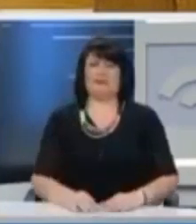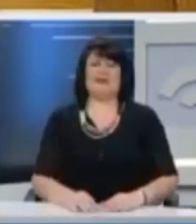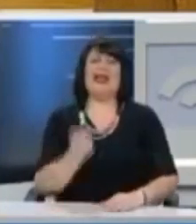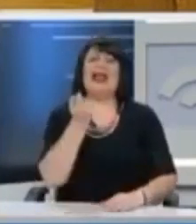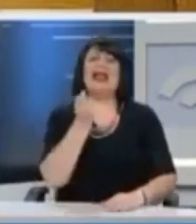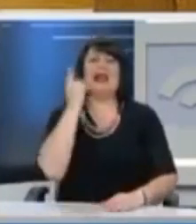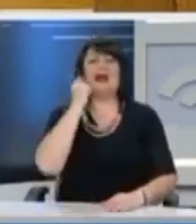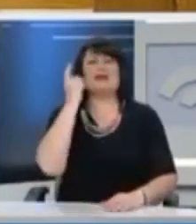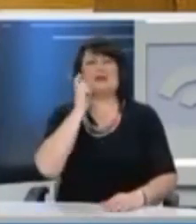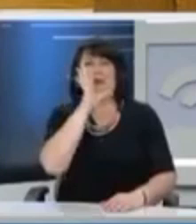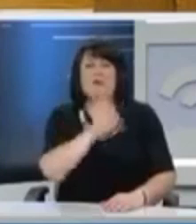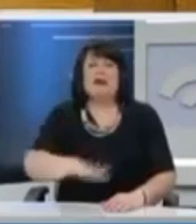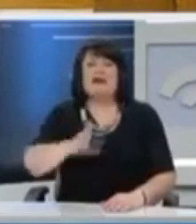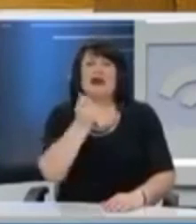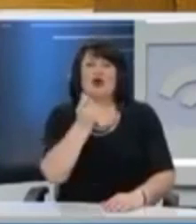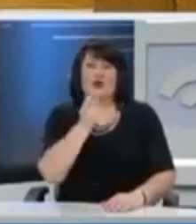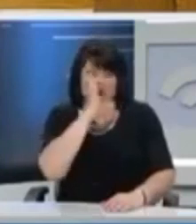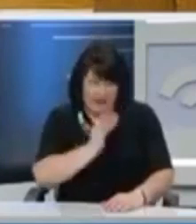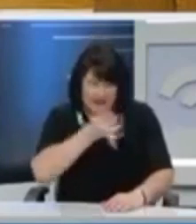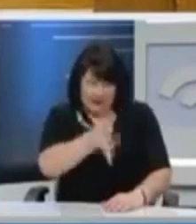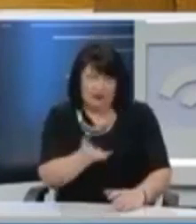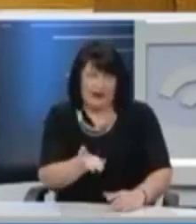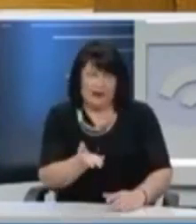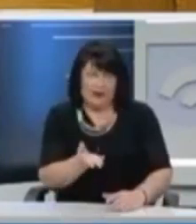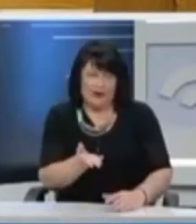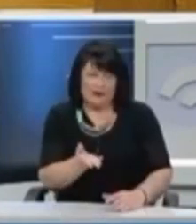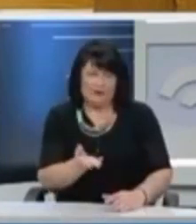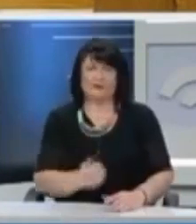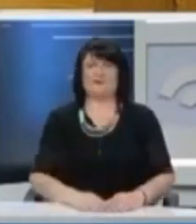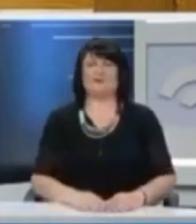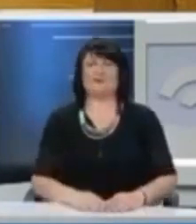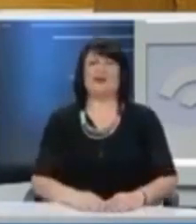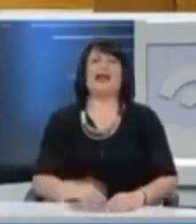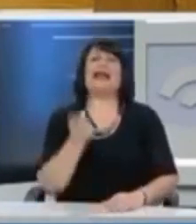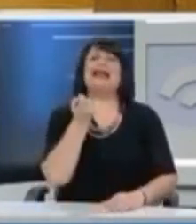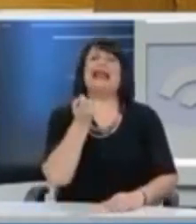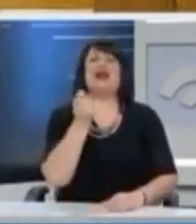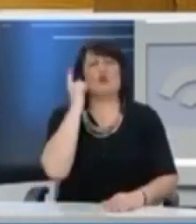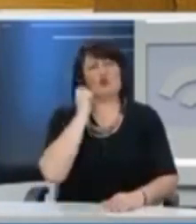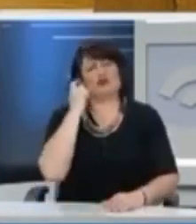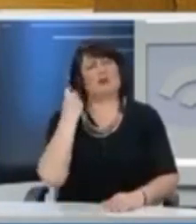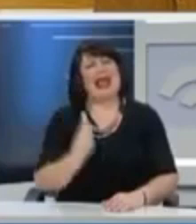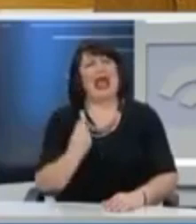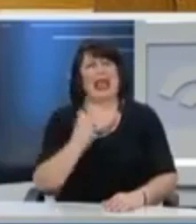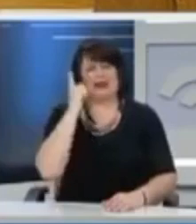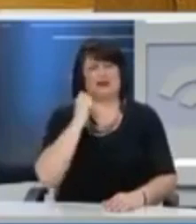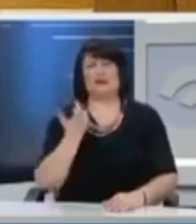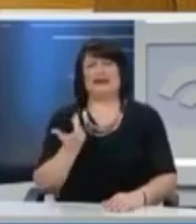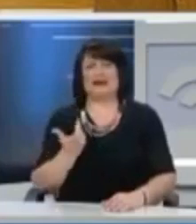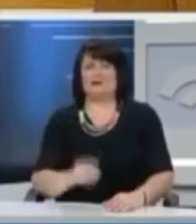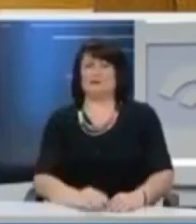πολύ λίγα πράγματα περί της πραγματικής οικονομίας σας, είμαστε ειλικρινείς. Ένα από τα λίγα που γνωρίζουμε, και το γνωρίζουμε καλά,